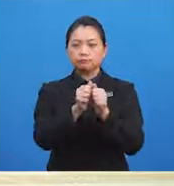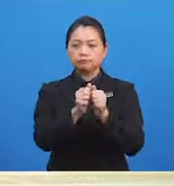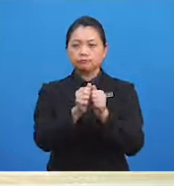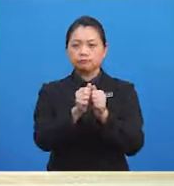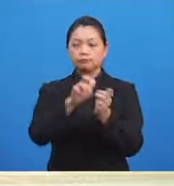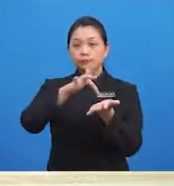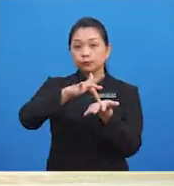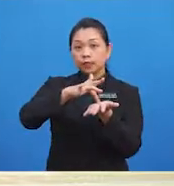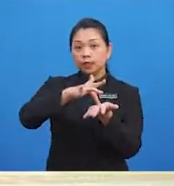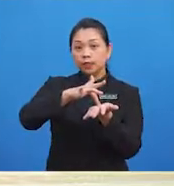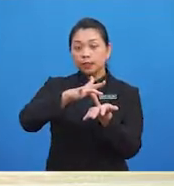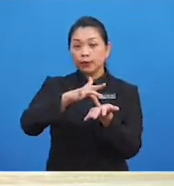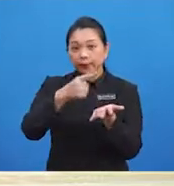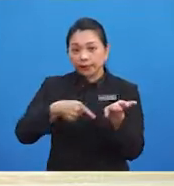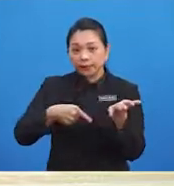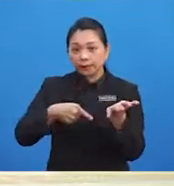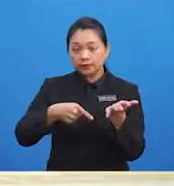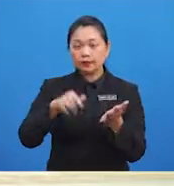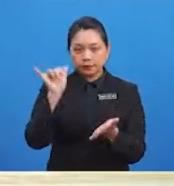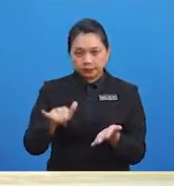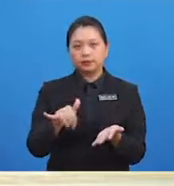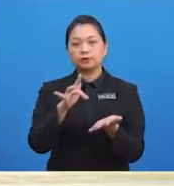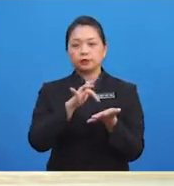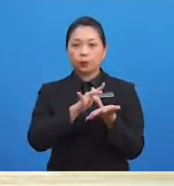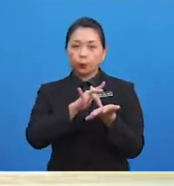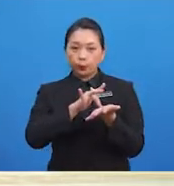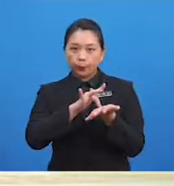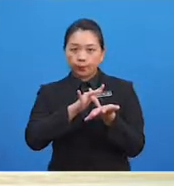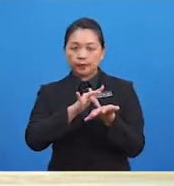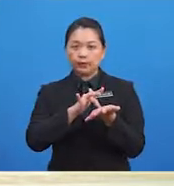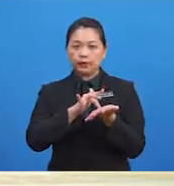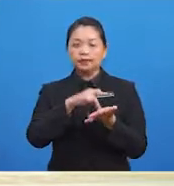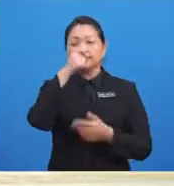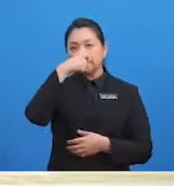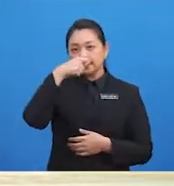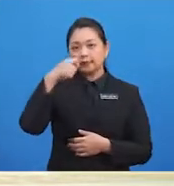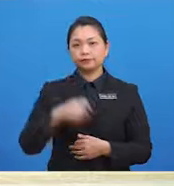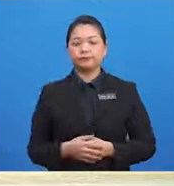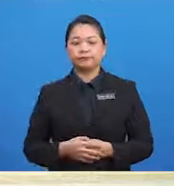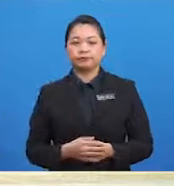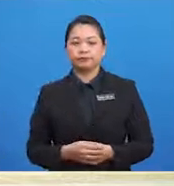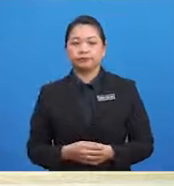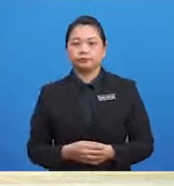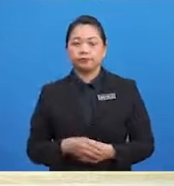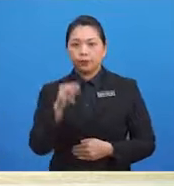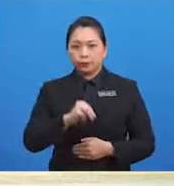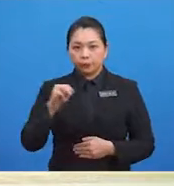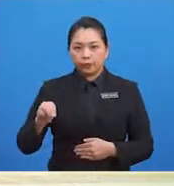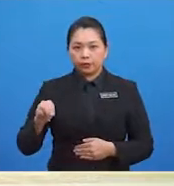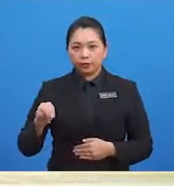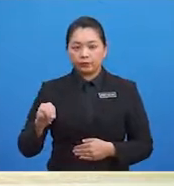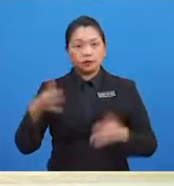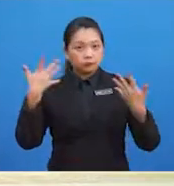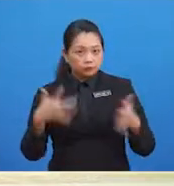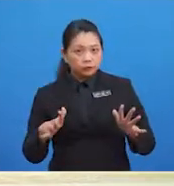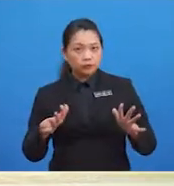Murid-murid, sudah menggosok gigi atau tidak? Oh, rupanya semua dah menggosok